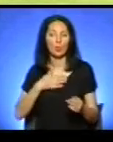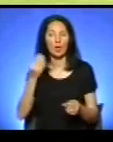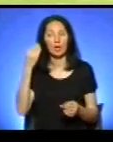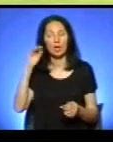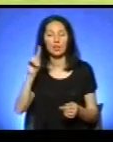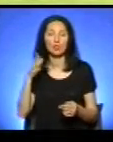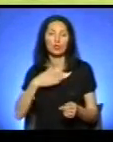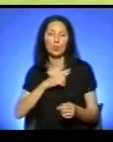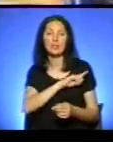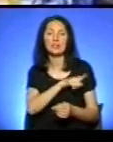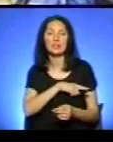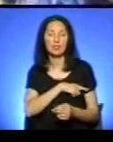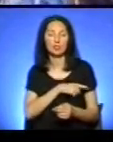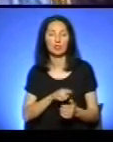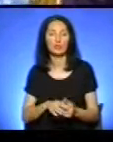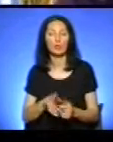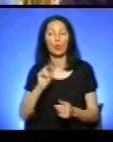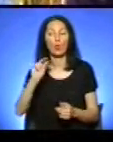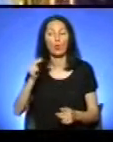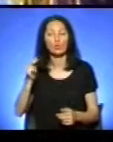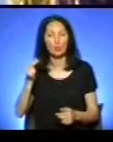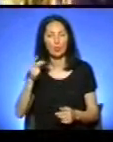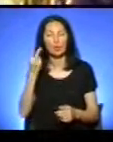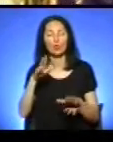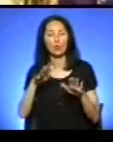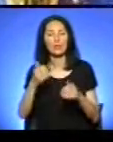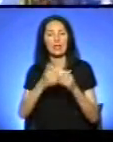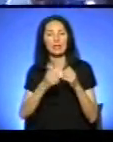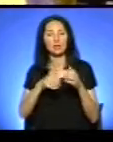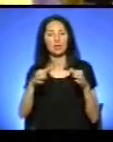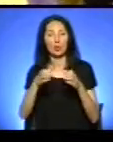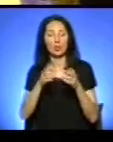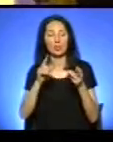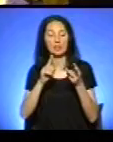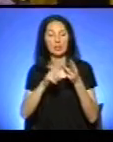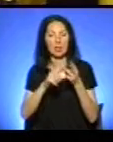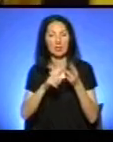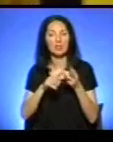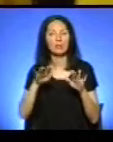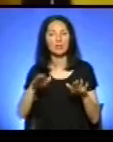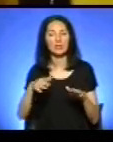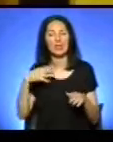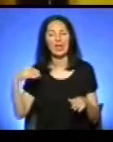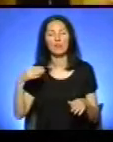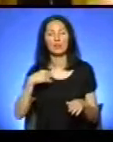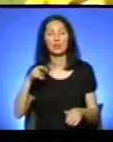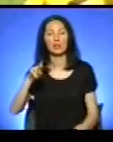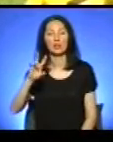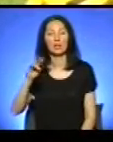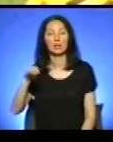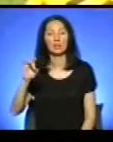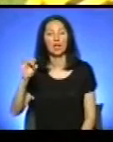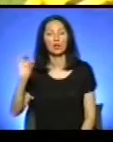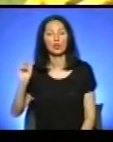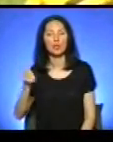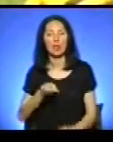що зробили. У чемпіонаті друге місце у Херсонської команди, а третю сходинку посіла Львівська Янтарочка, яка